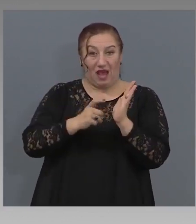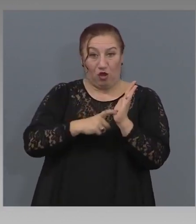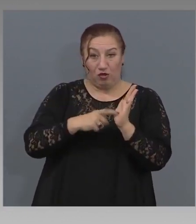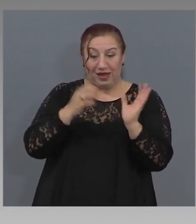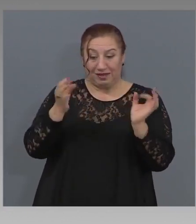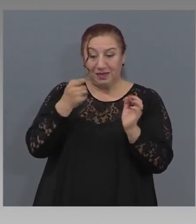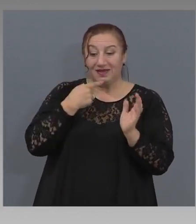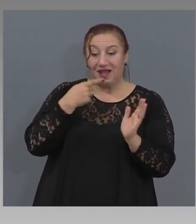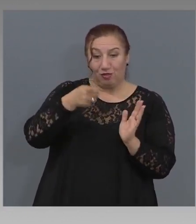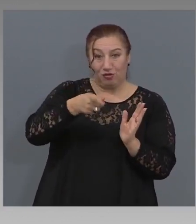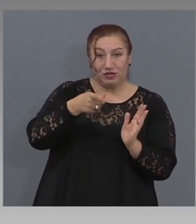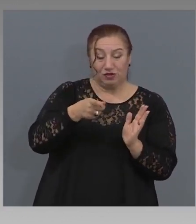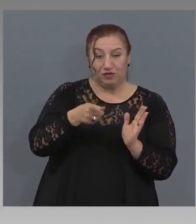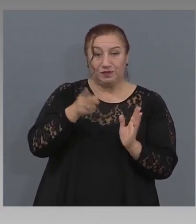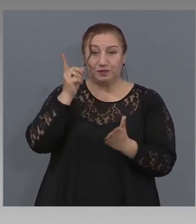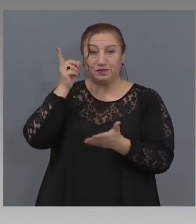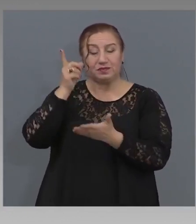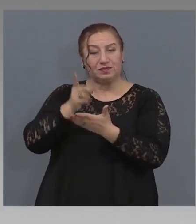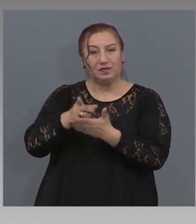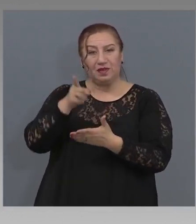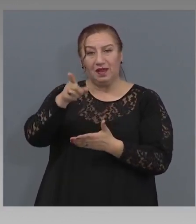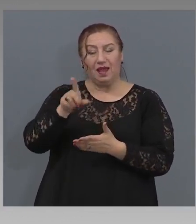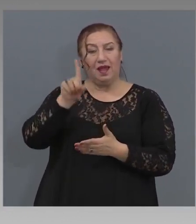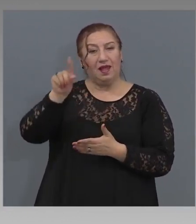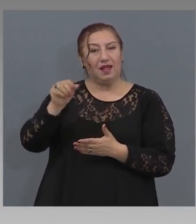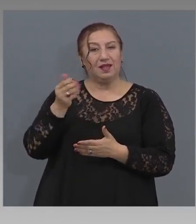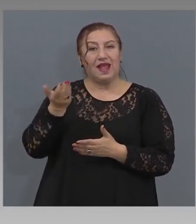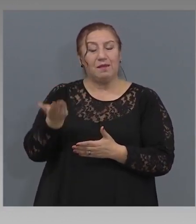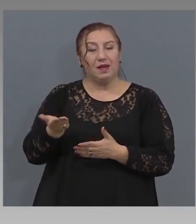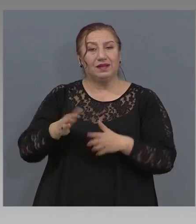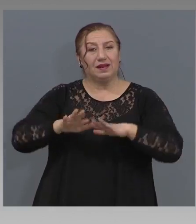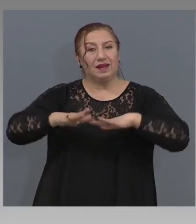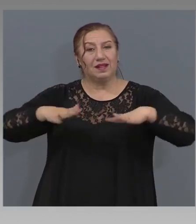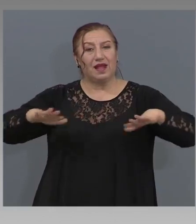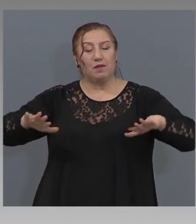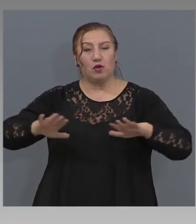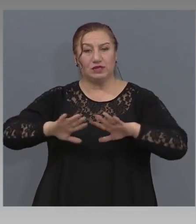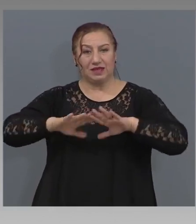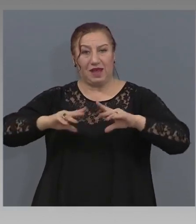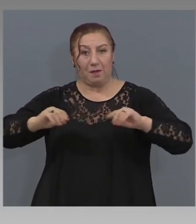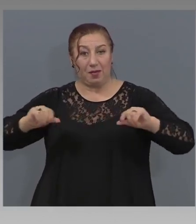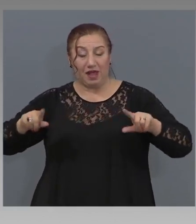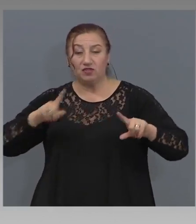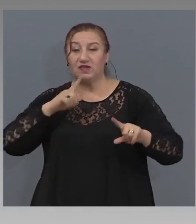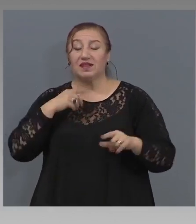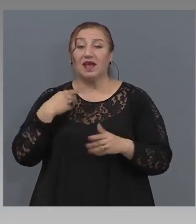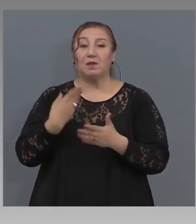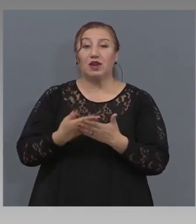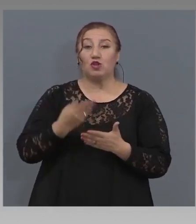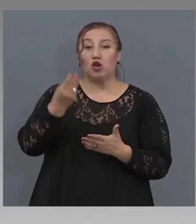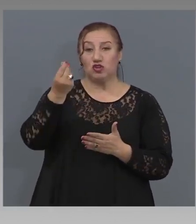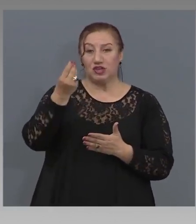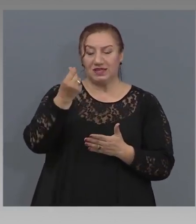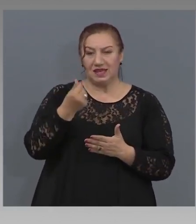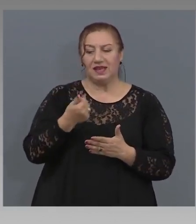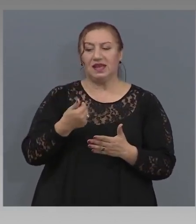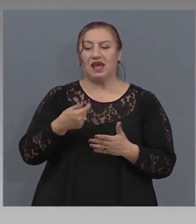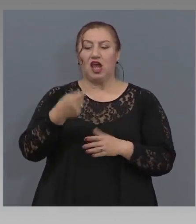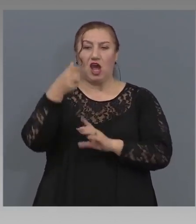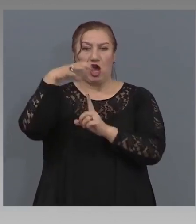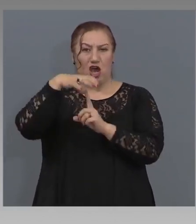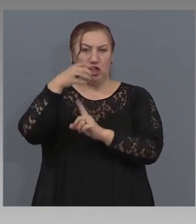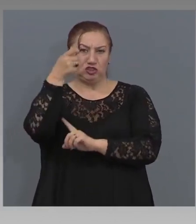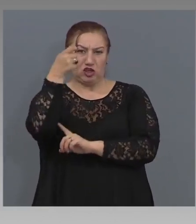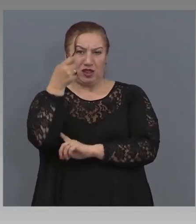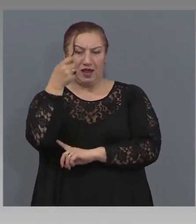така задължава конституционерите и наймателите на морски плажове да предложат цени на плажни принадлежности, чадъри и шезлонги,